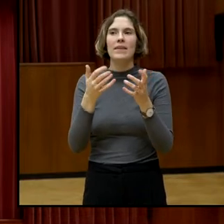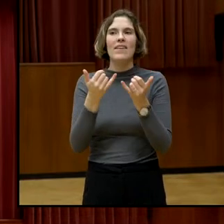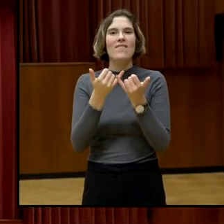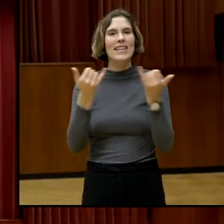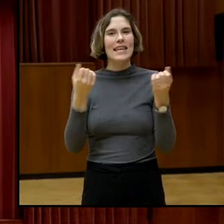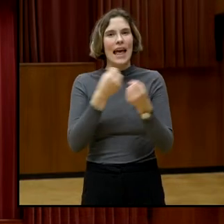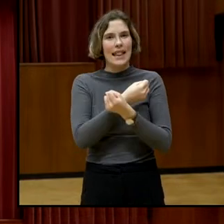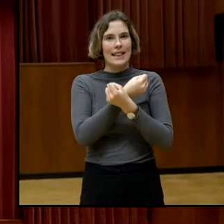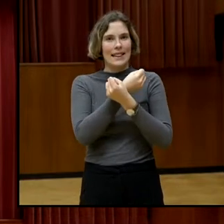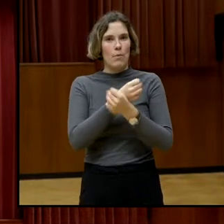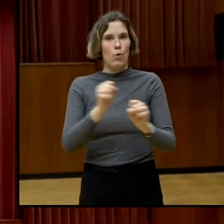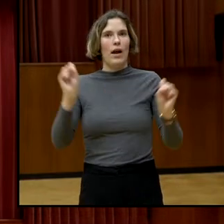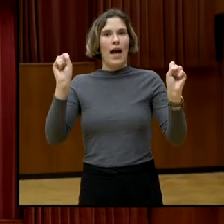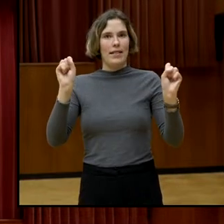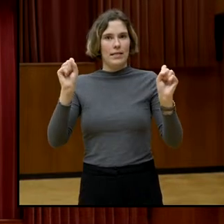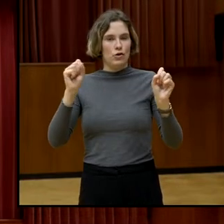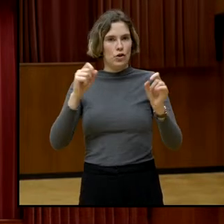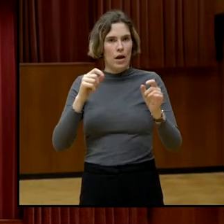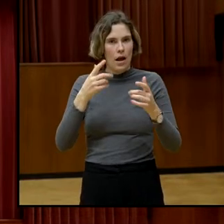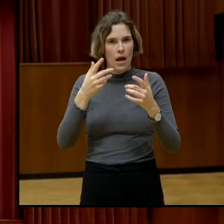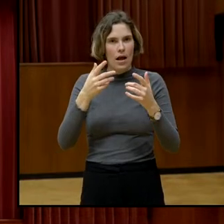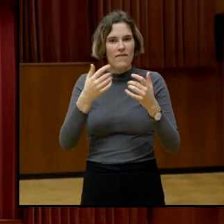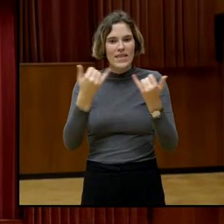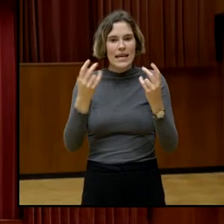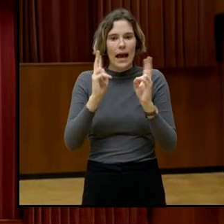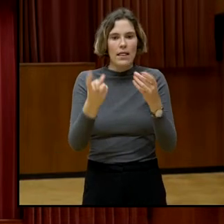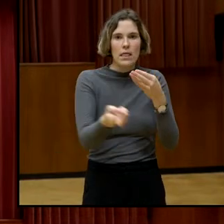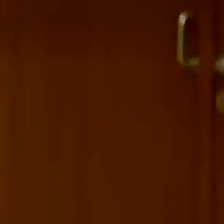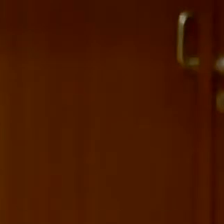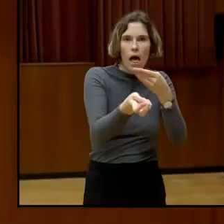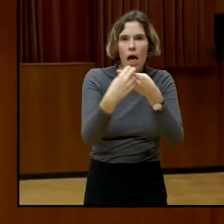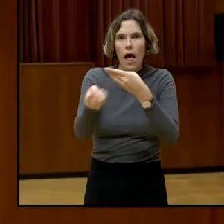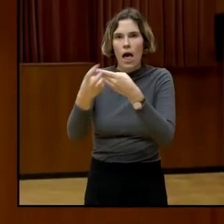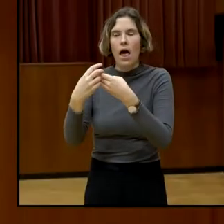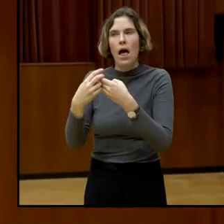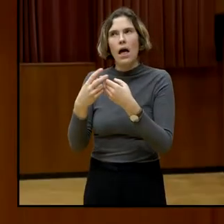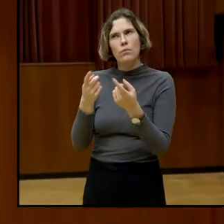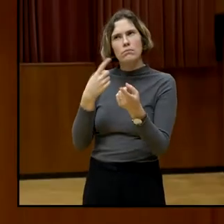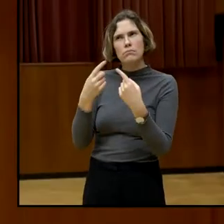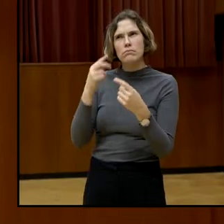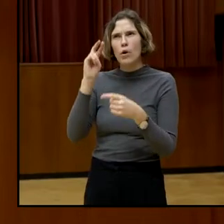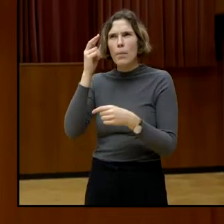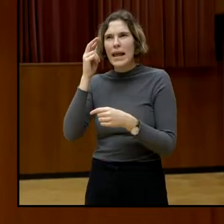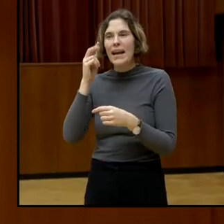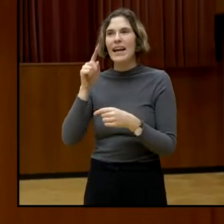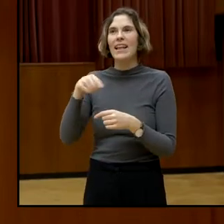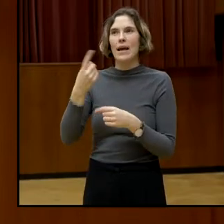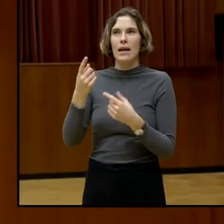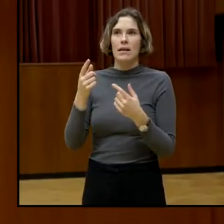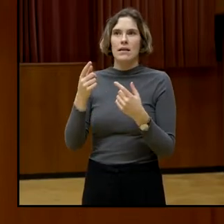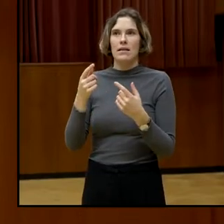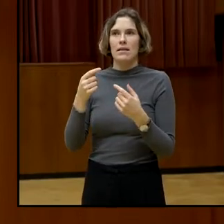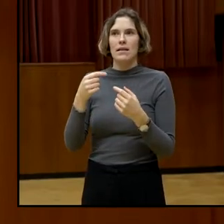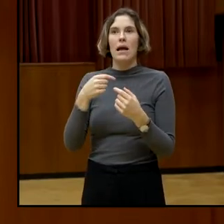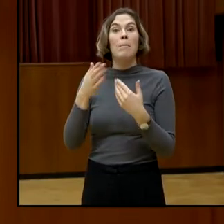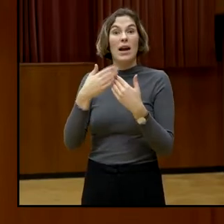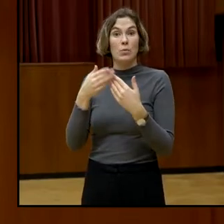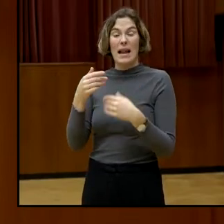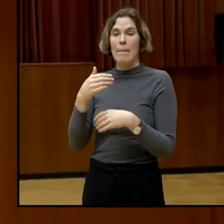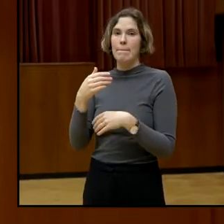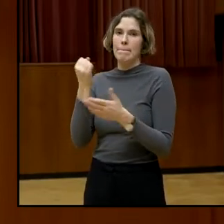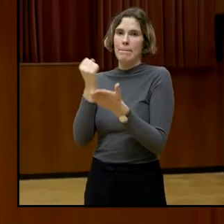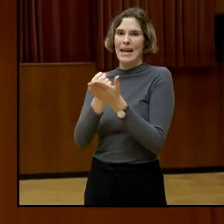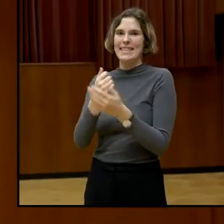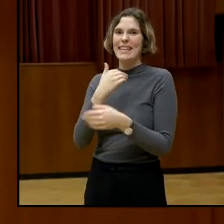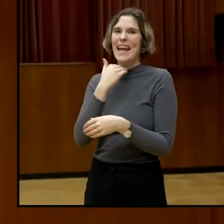demokratische Wahlen sprechen und darauf, also das blicken, dann erzeugt damit zum Beispiel der Pass-Egal-Wahl eine